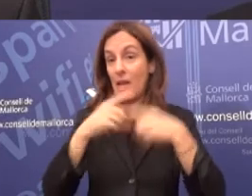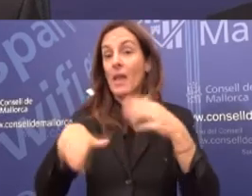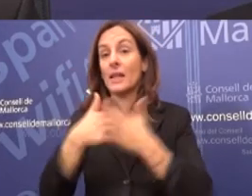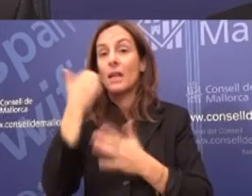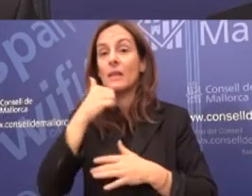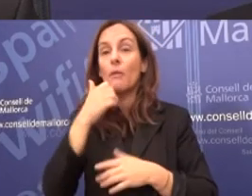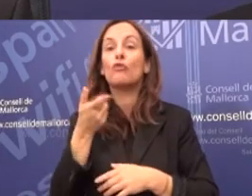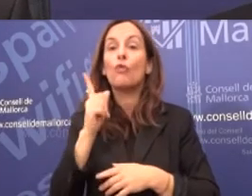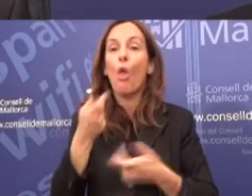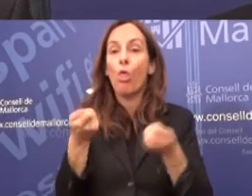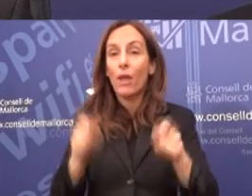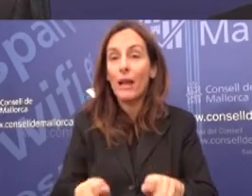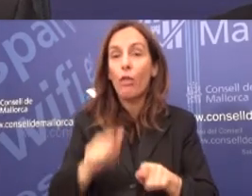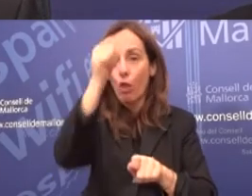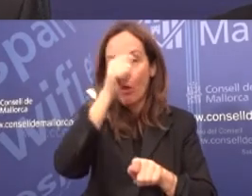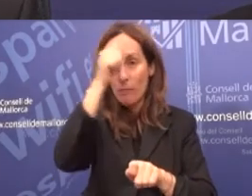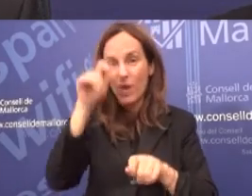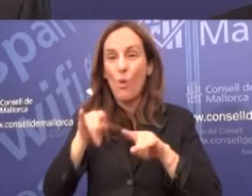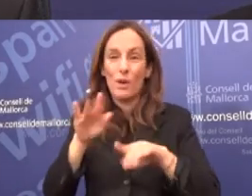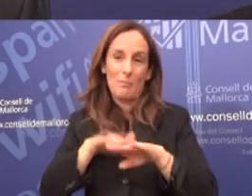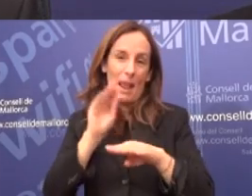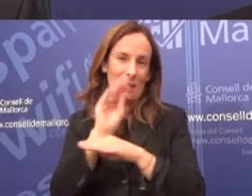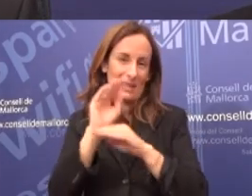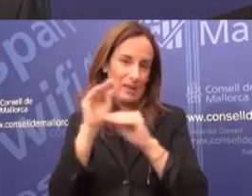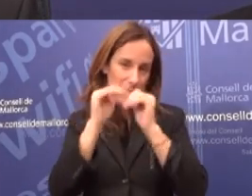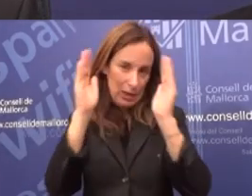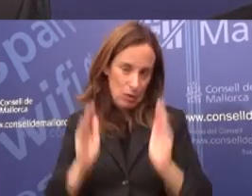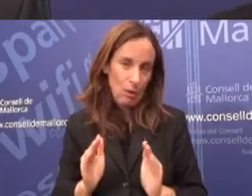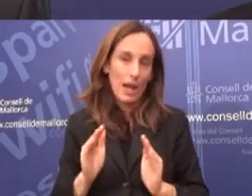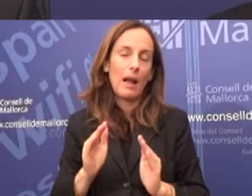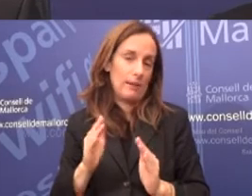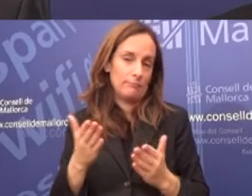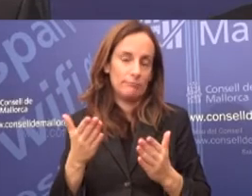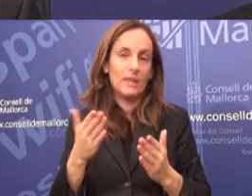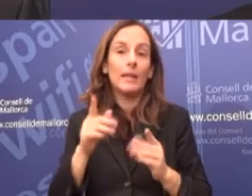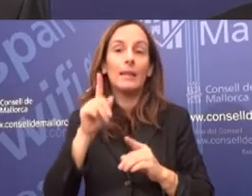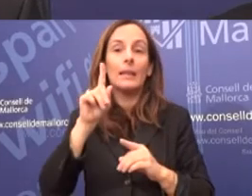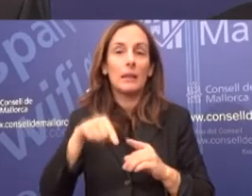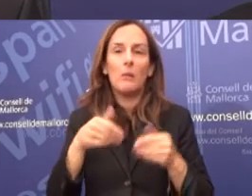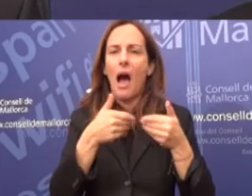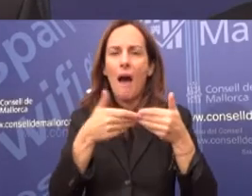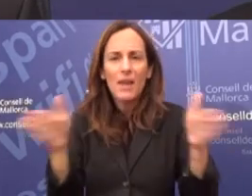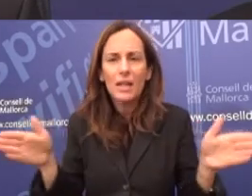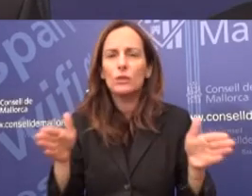inclòs dimarts fins a dissabte. és a dir, només quedarà tancat diumenge i dilluns per manteniment, etc.